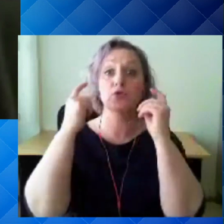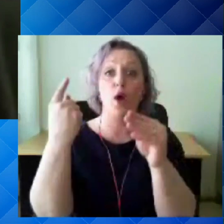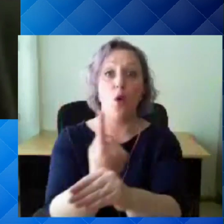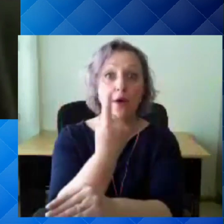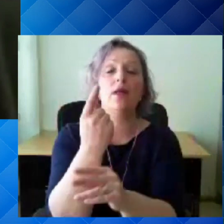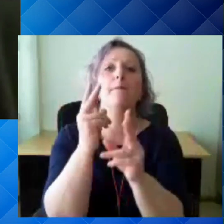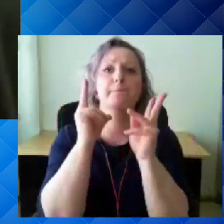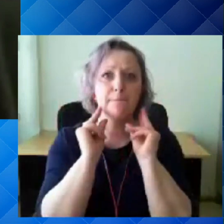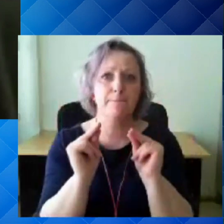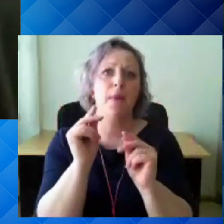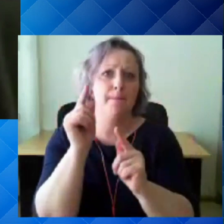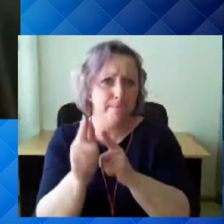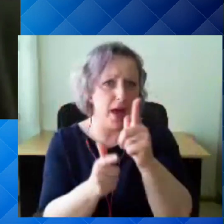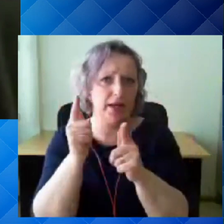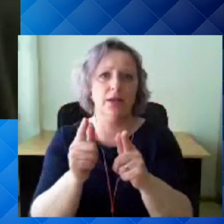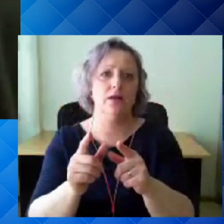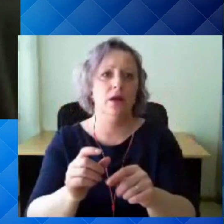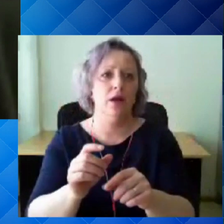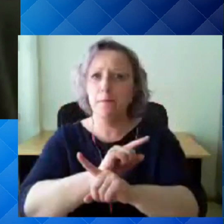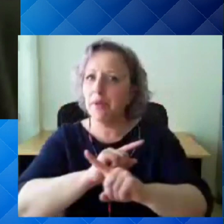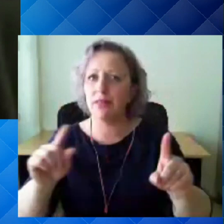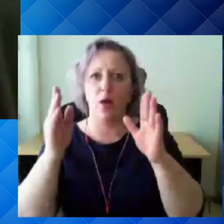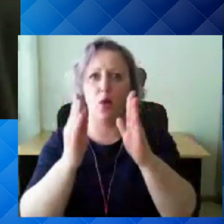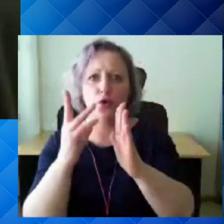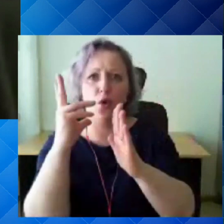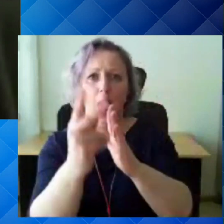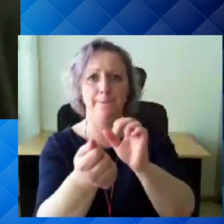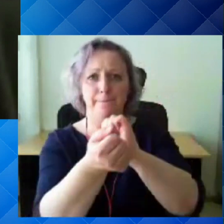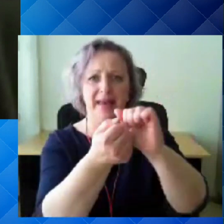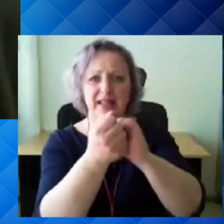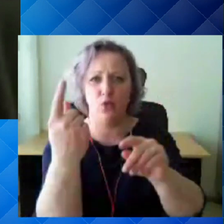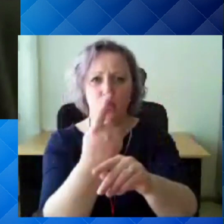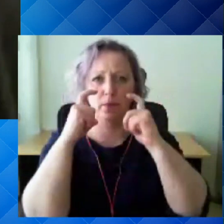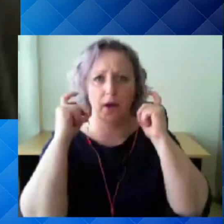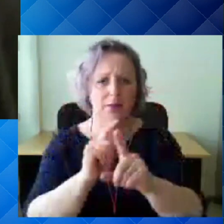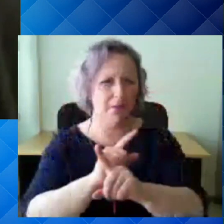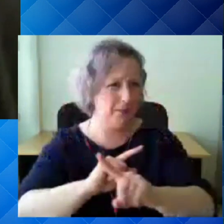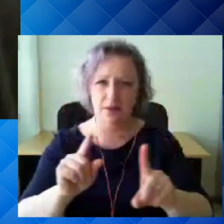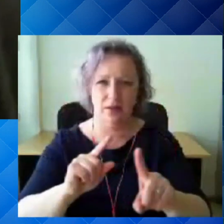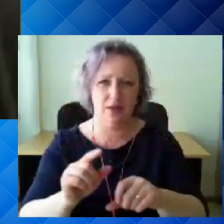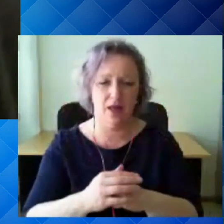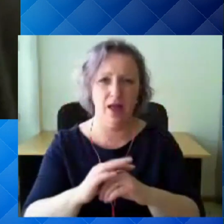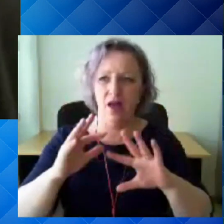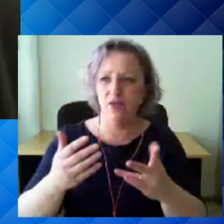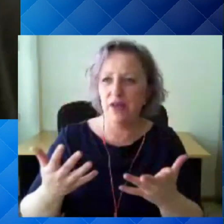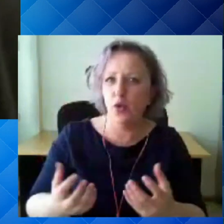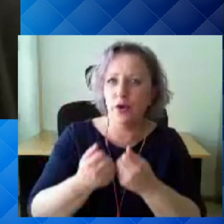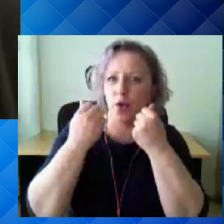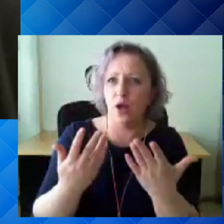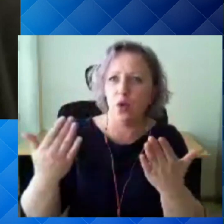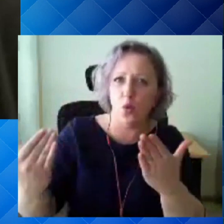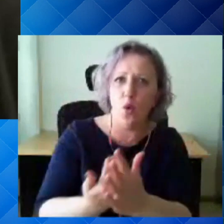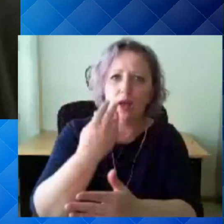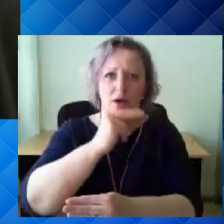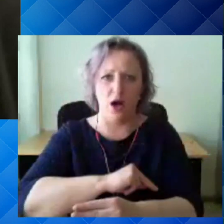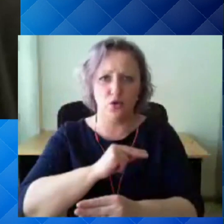maskiga, et seda ei peaks minema koju pesema ja kuidagi moodi üritama siis taas kasutada.